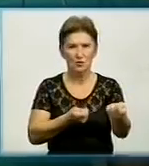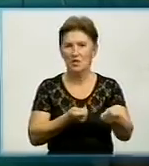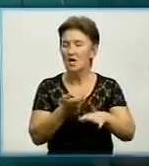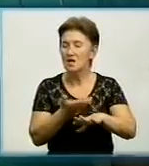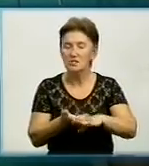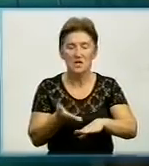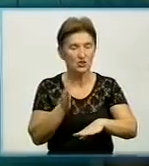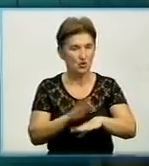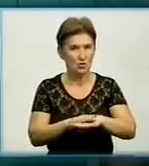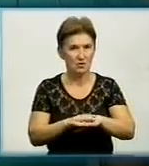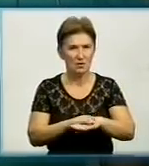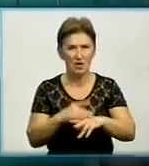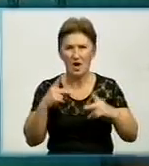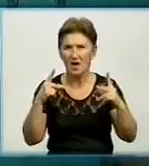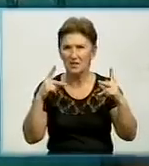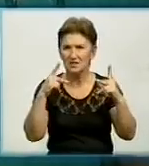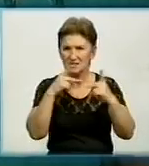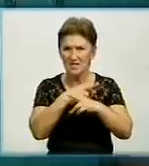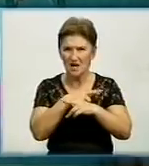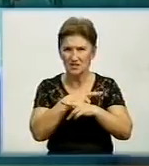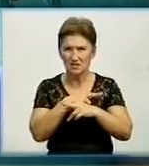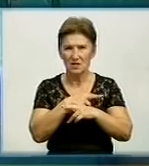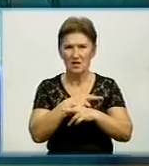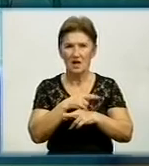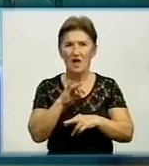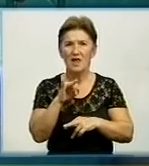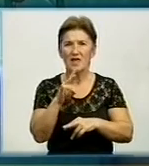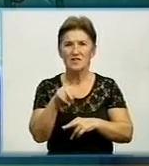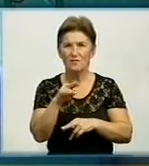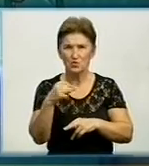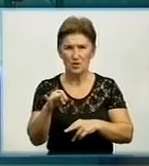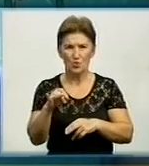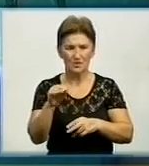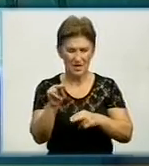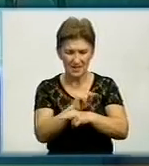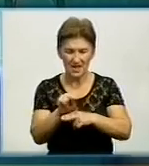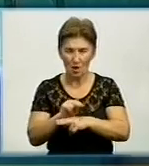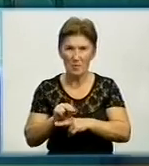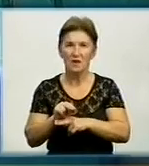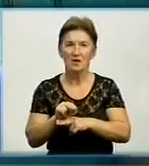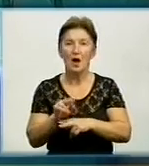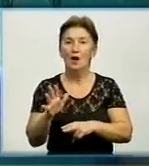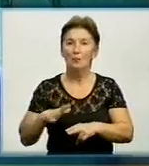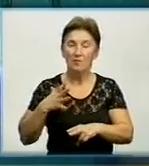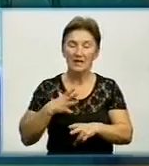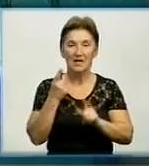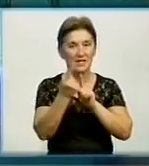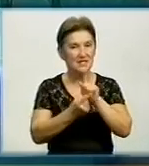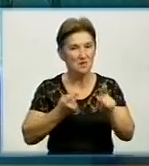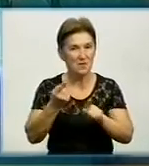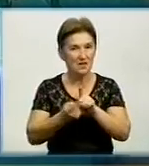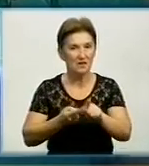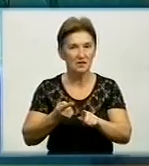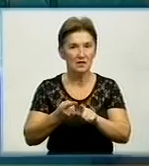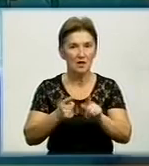тяжке за счет інтоксикації. Проводилась інфузіонна терапія, антидотна терапія. Були змінення і повищення